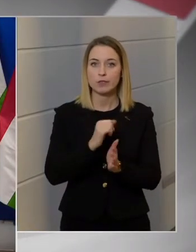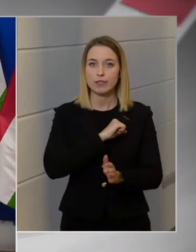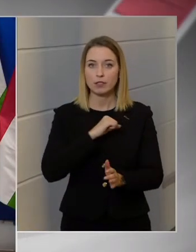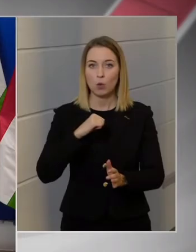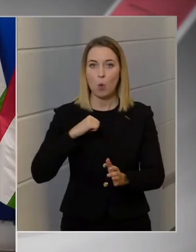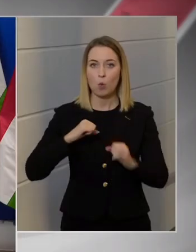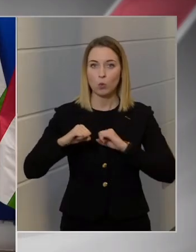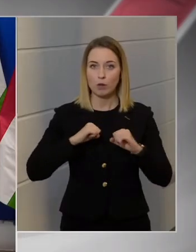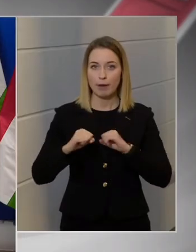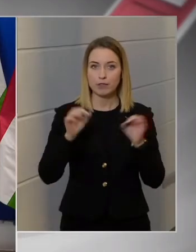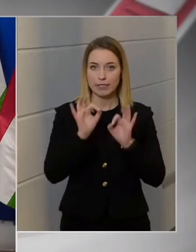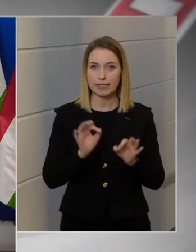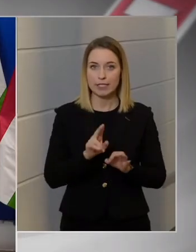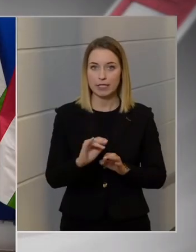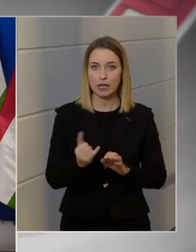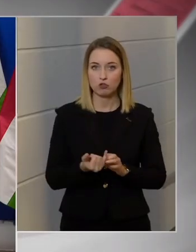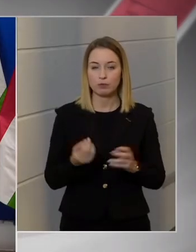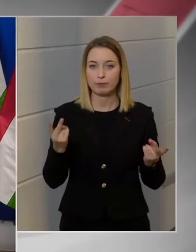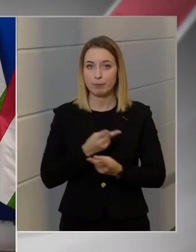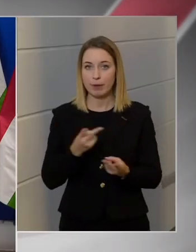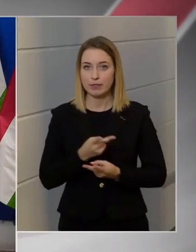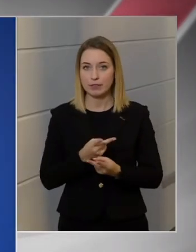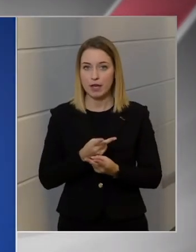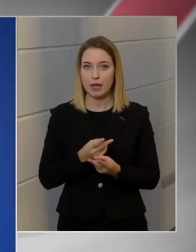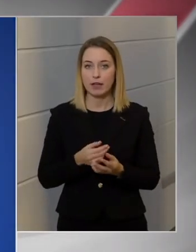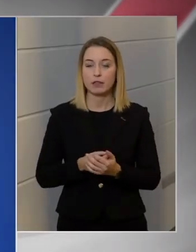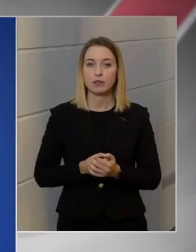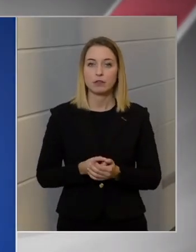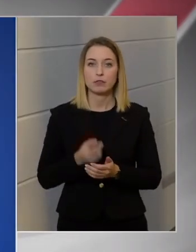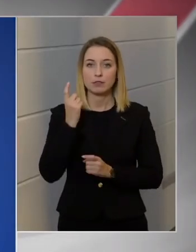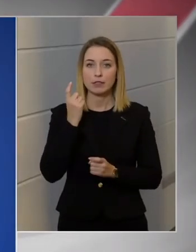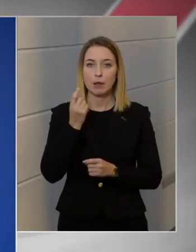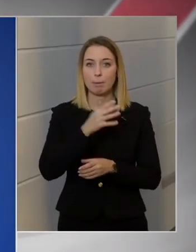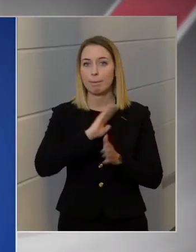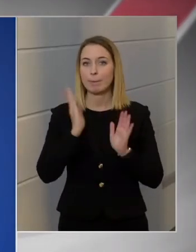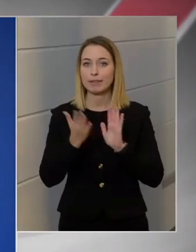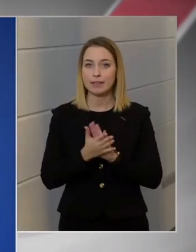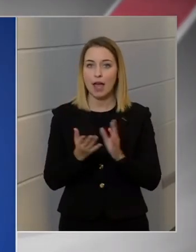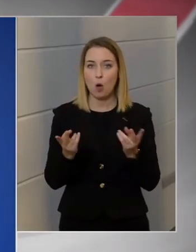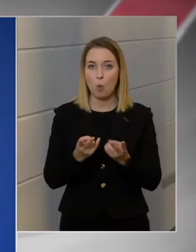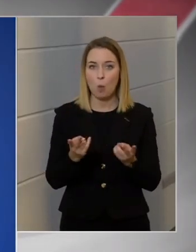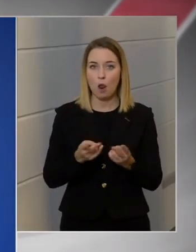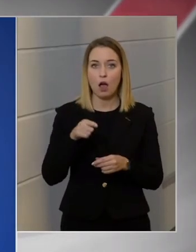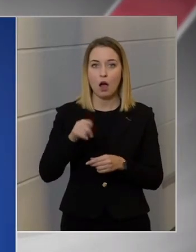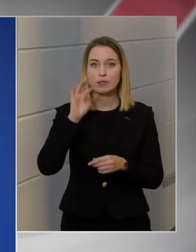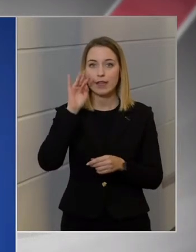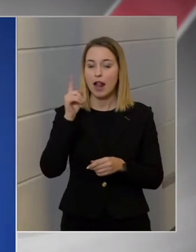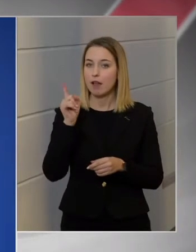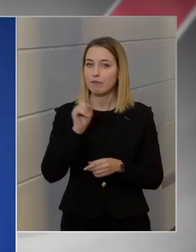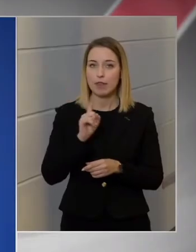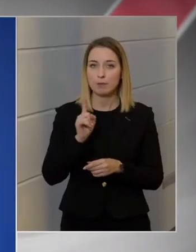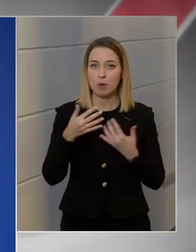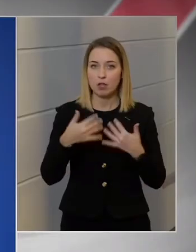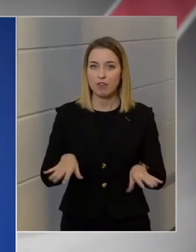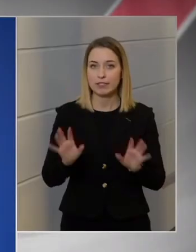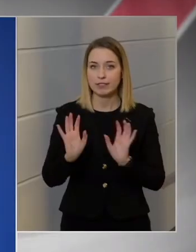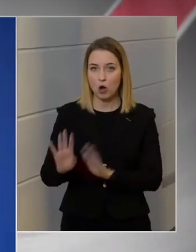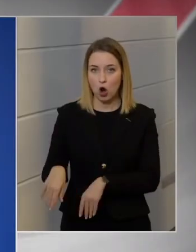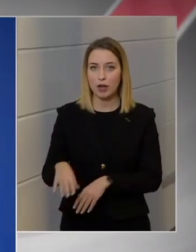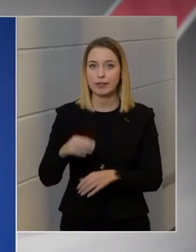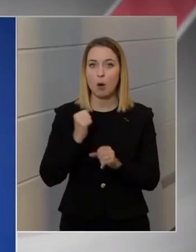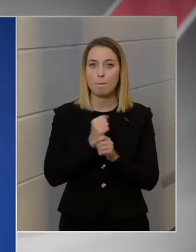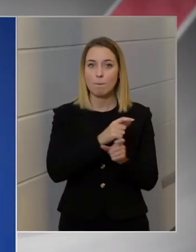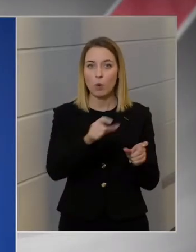cégekre is szintén. Persze, természetesen. Szerintem mindenhol, ha azt az elvet nem szabad veszni, hogy a munkáltató